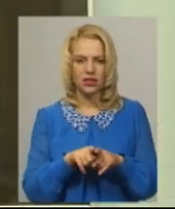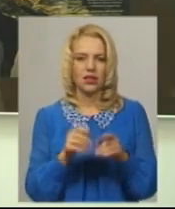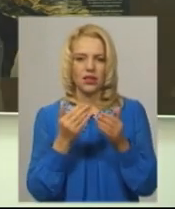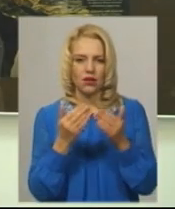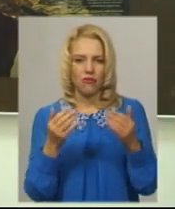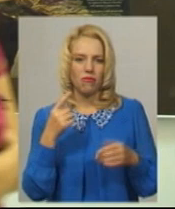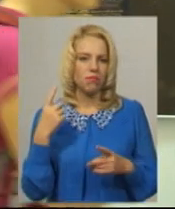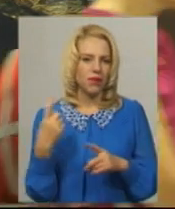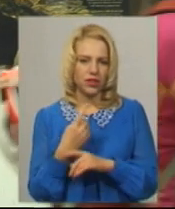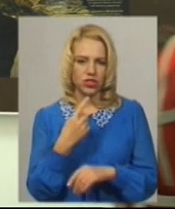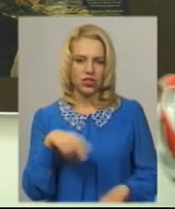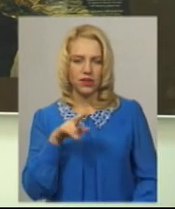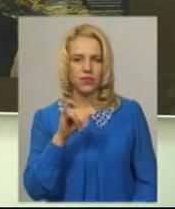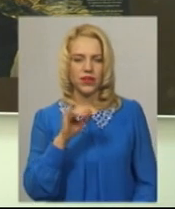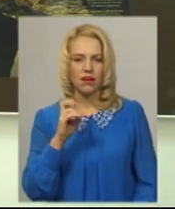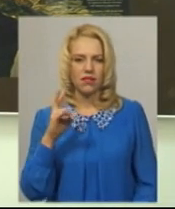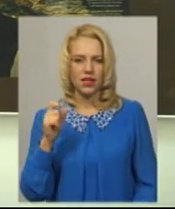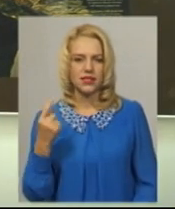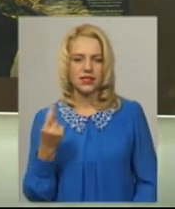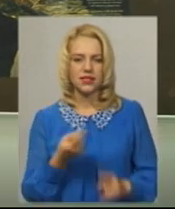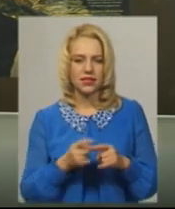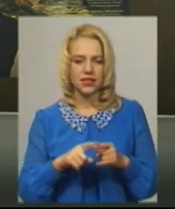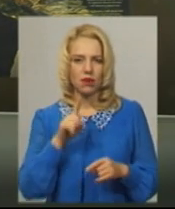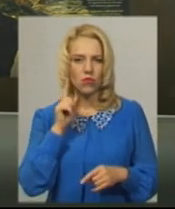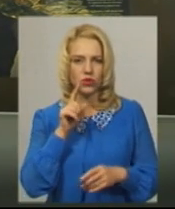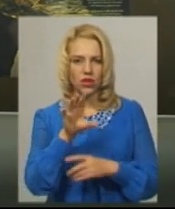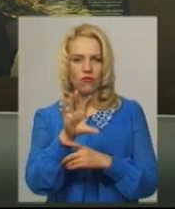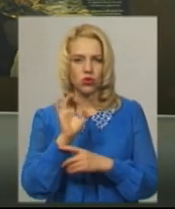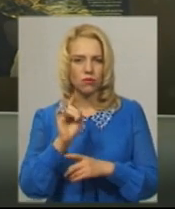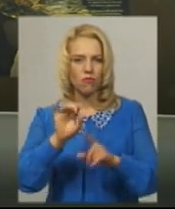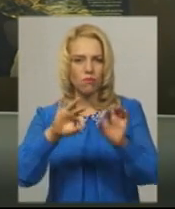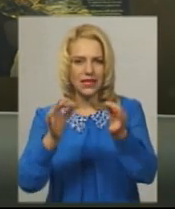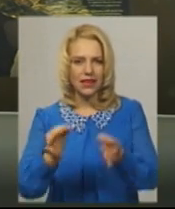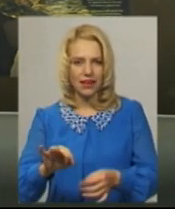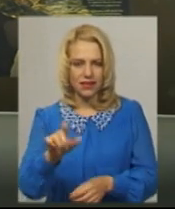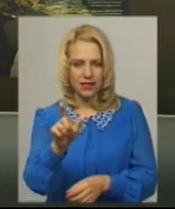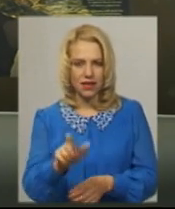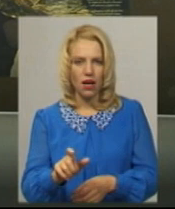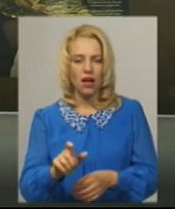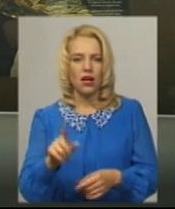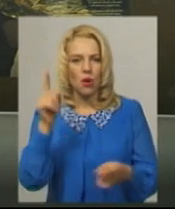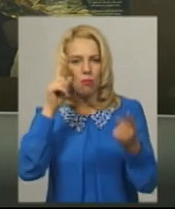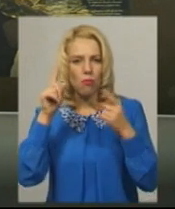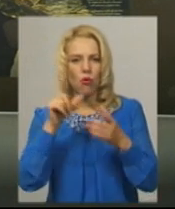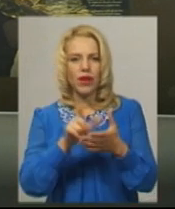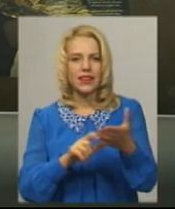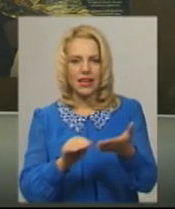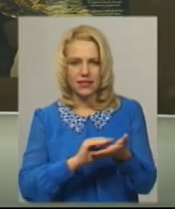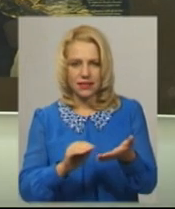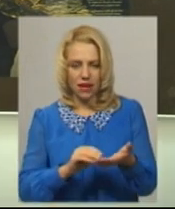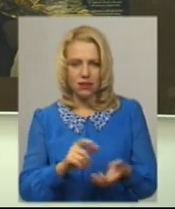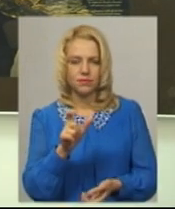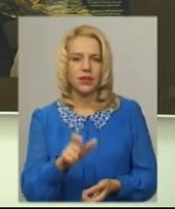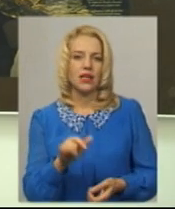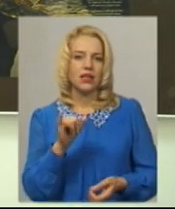вперше. Діана – це молодий фотограф, молодий митець, поетеса. Я вважаю,